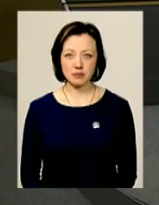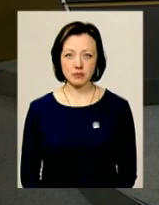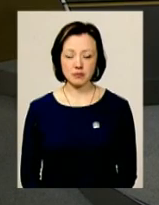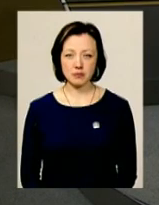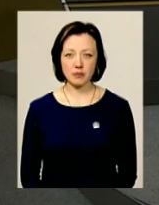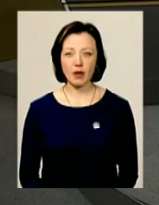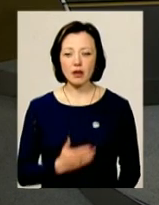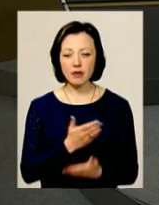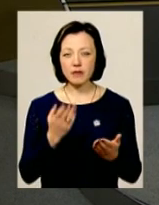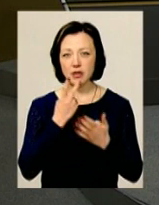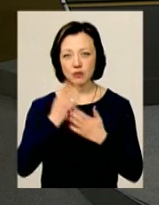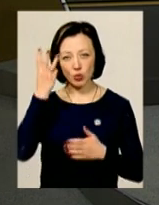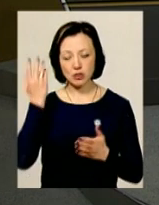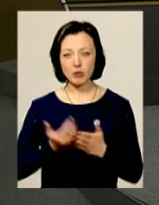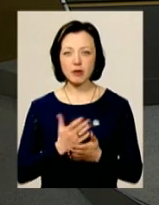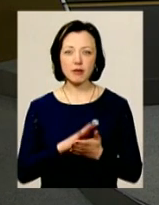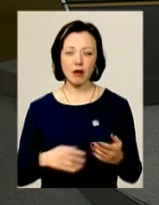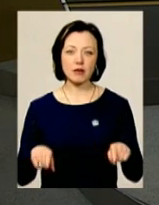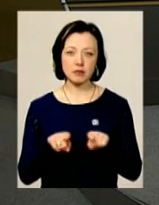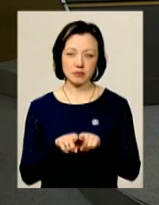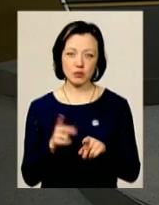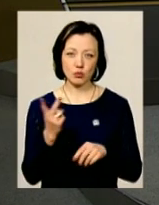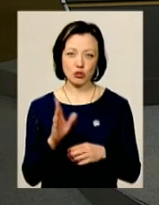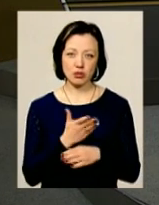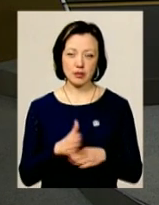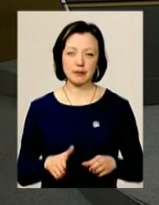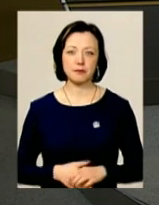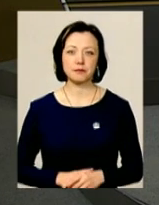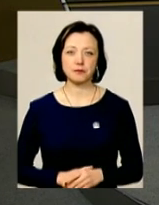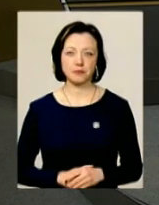Ви дивитеся «Подільську панораму», далі анонс її другої частини.